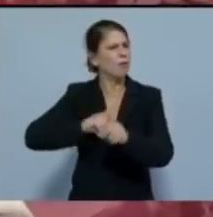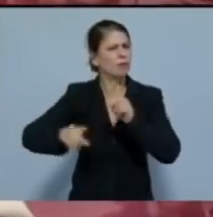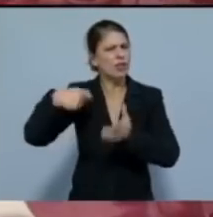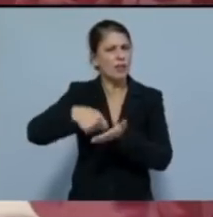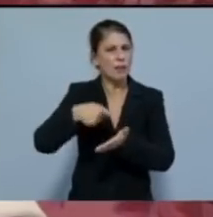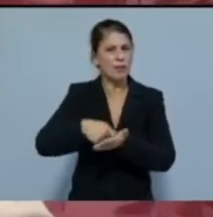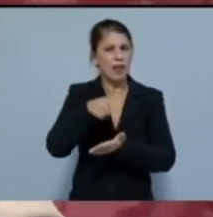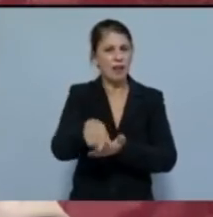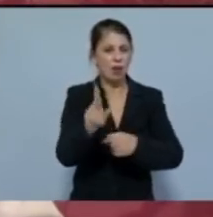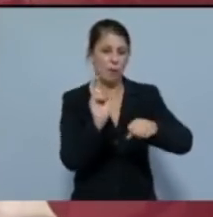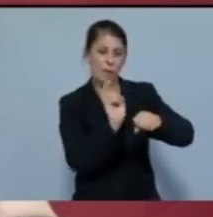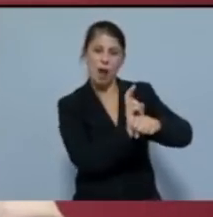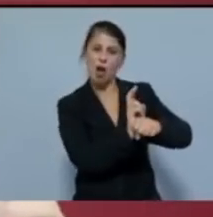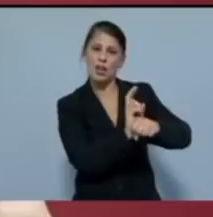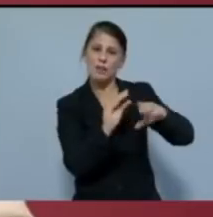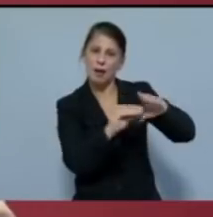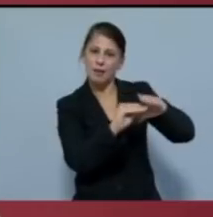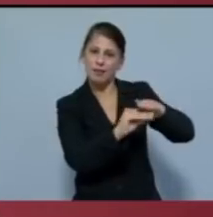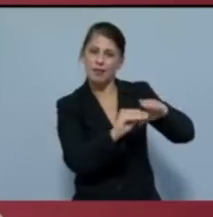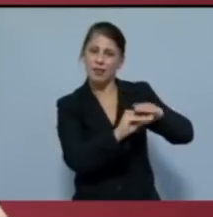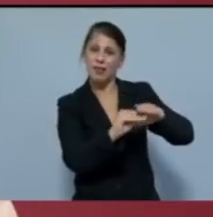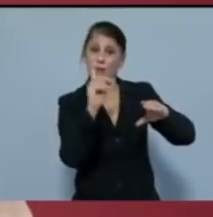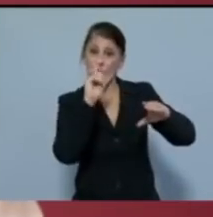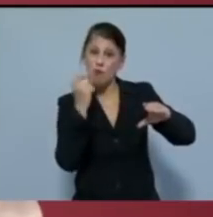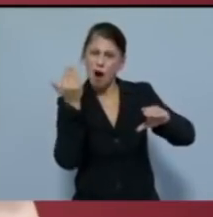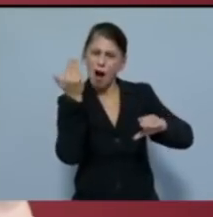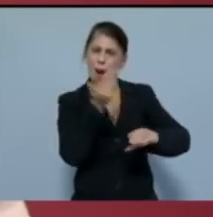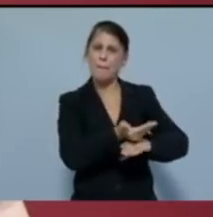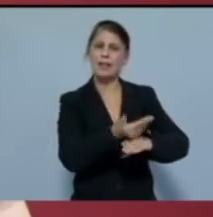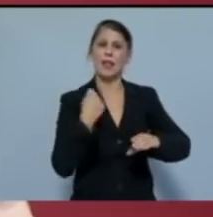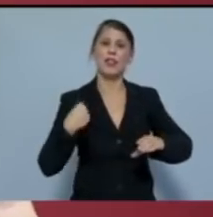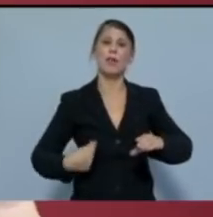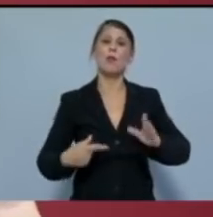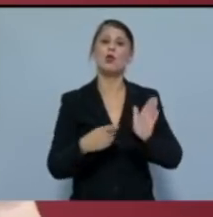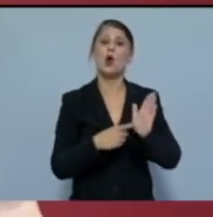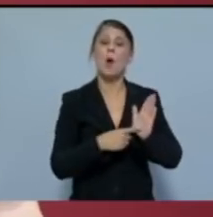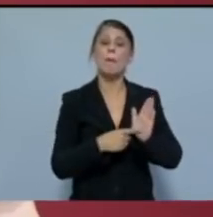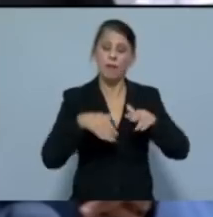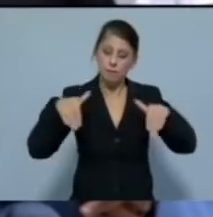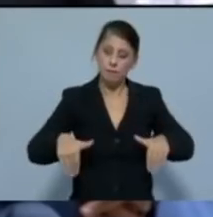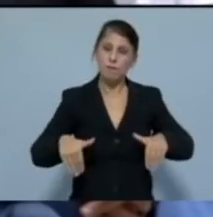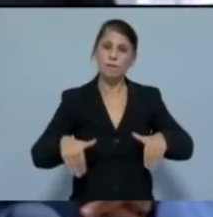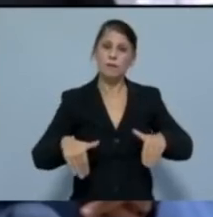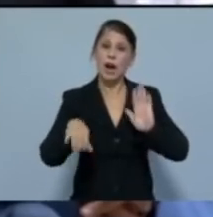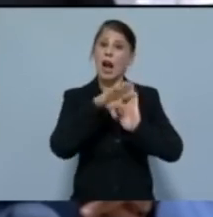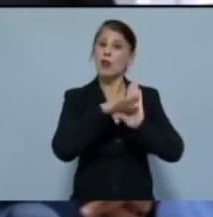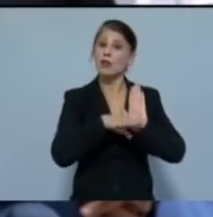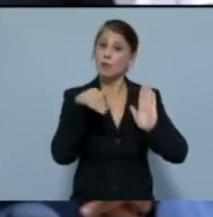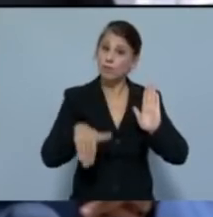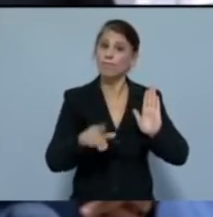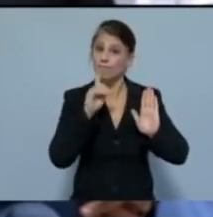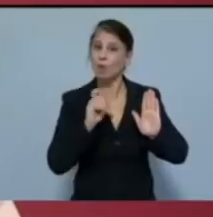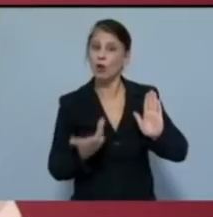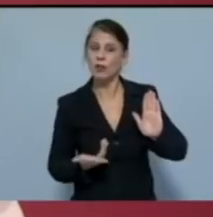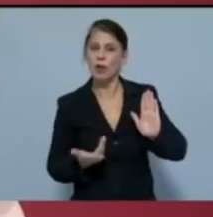τα πρωτογενή πλεονάσματα που απαιτεί η δημοσιονομική πειθαρχία. Ποιος θα πληρώσει το